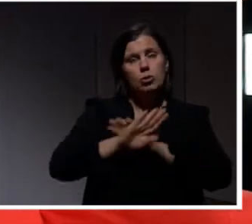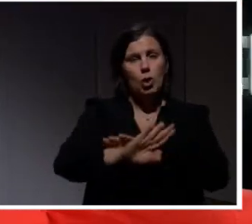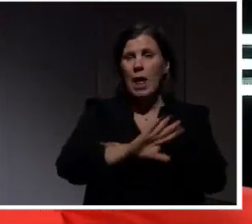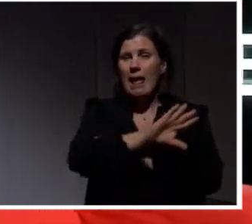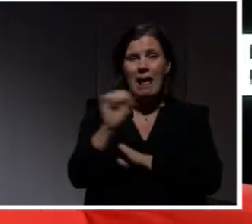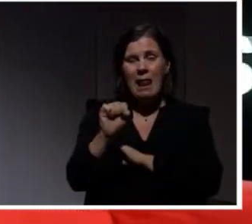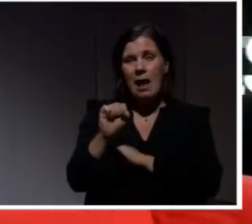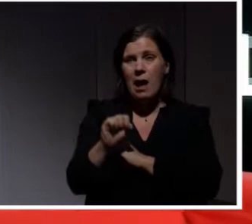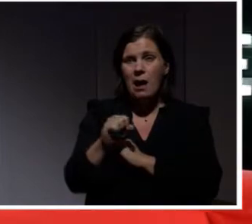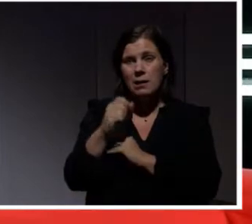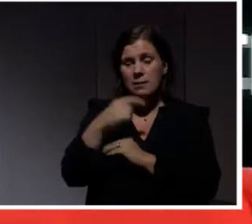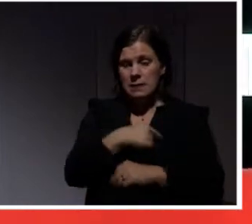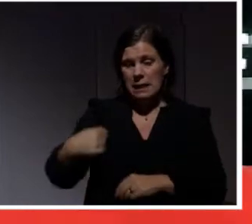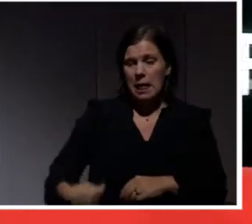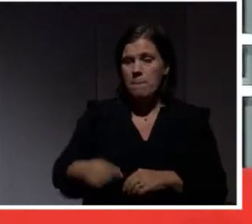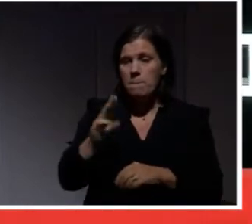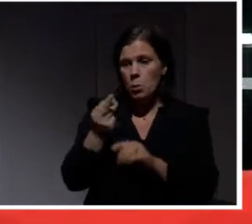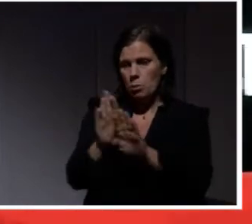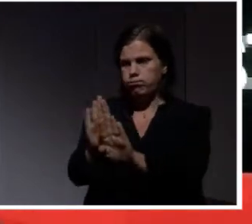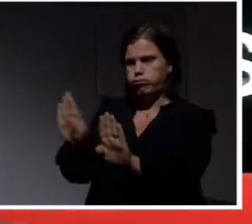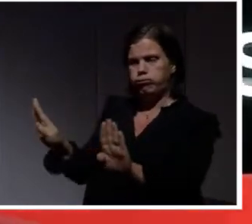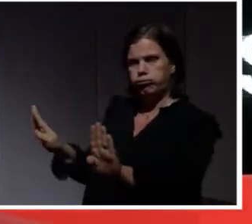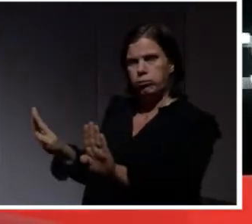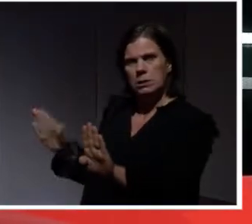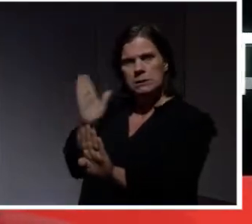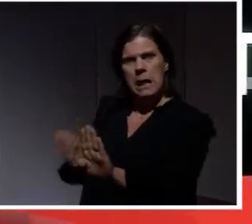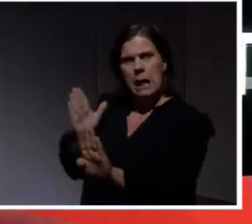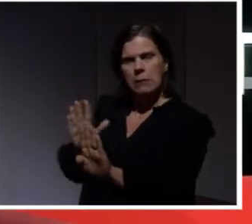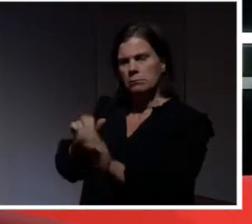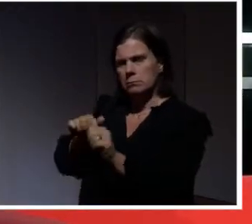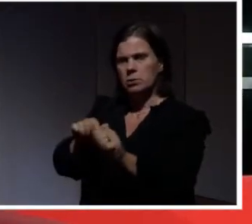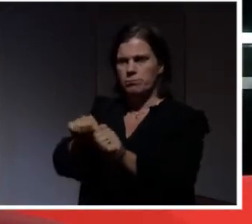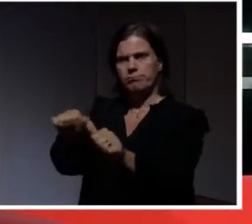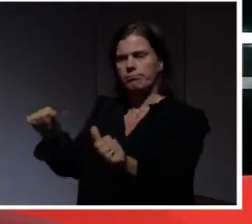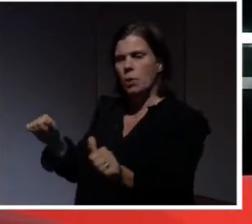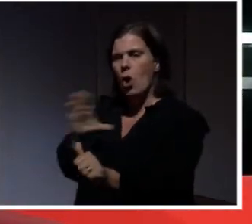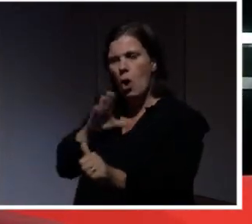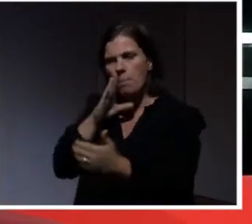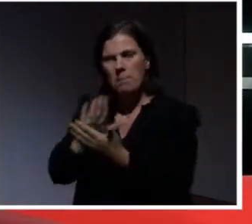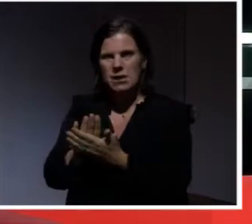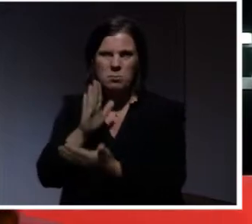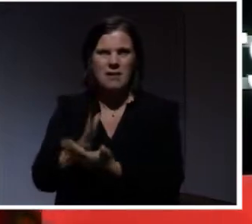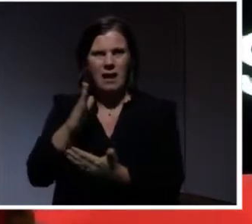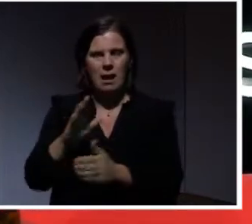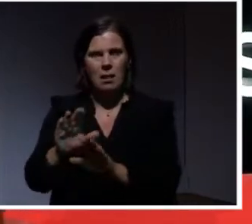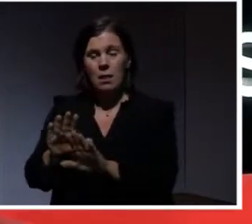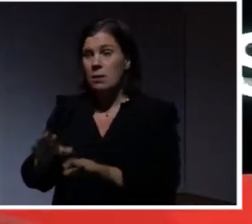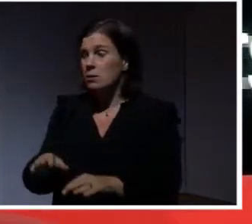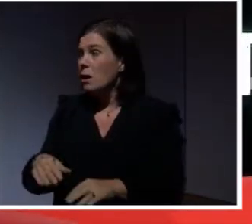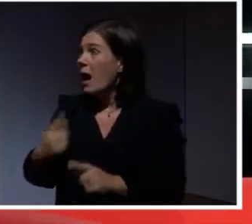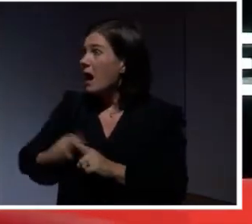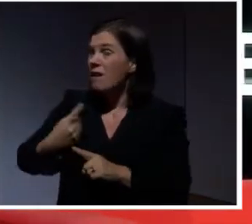Och kunna se till att ingenting är svagare än någonting annat, utan man har en helhet, en bild. Det här akvariet